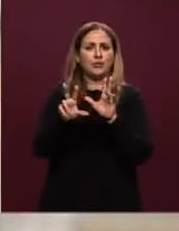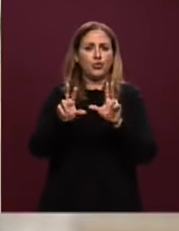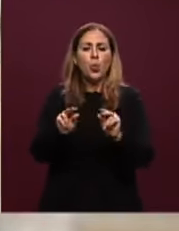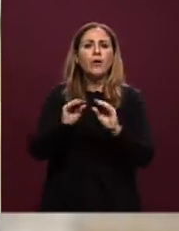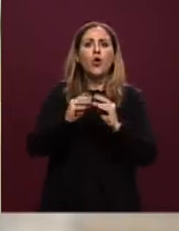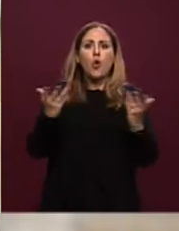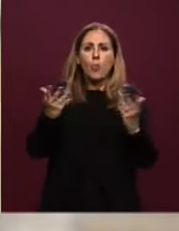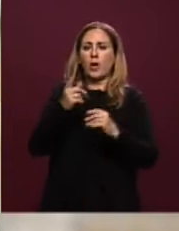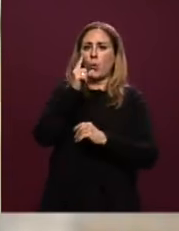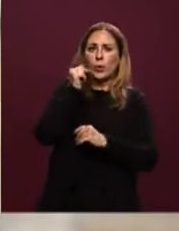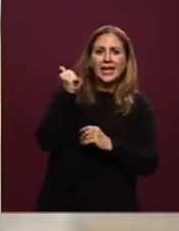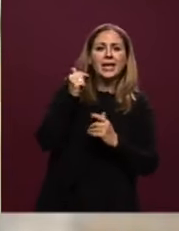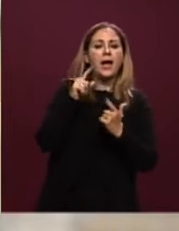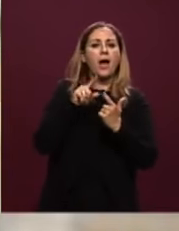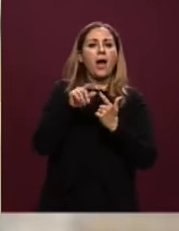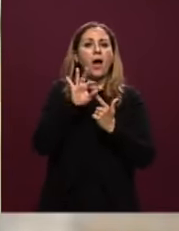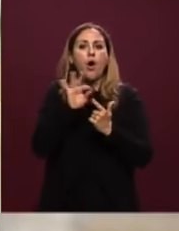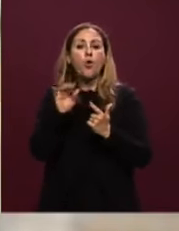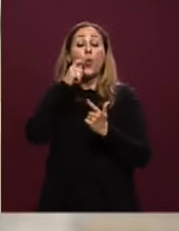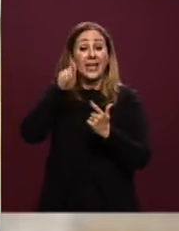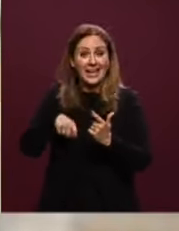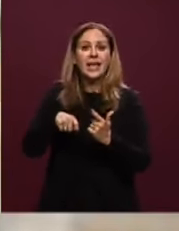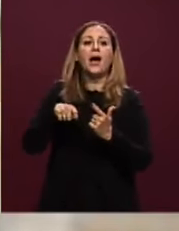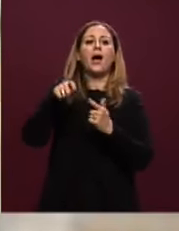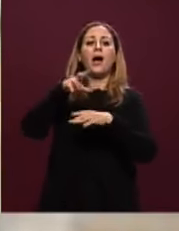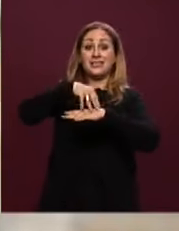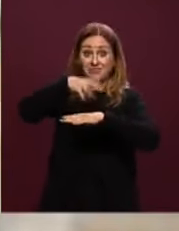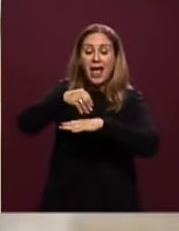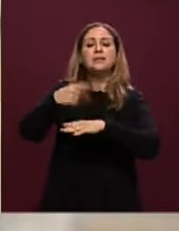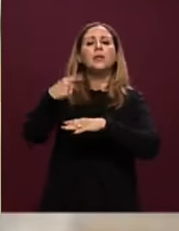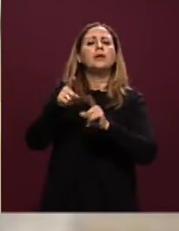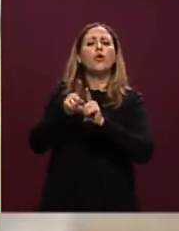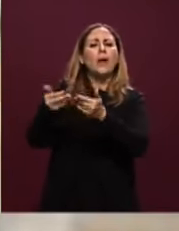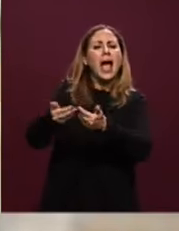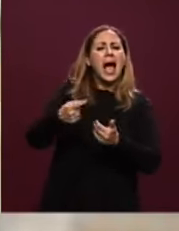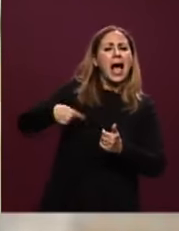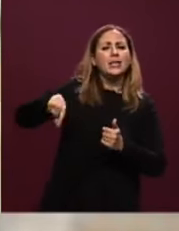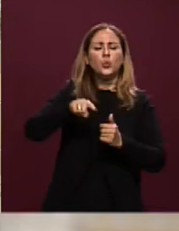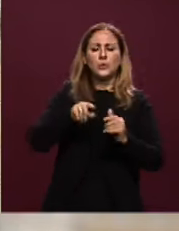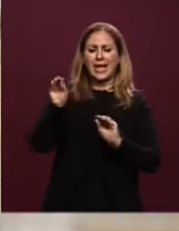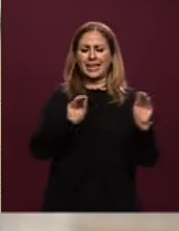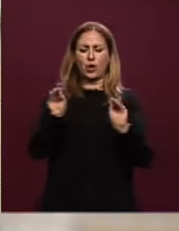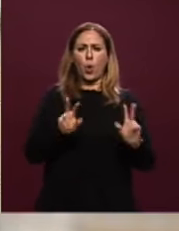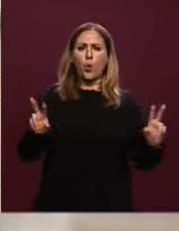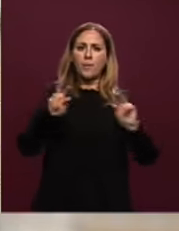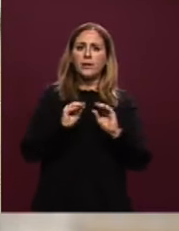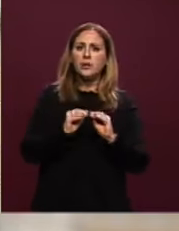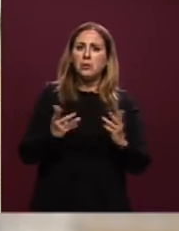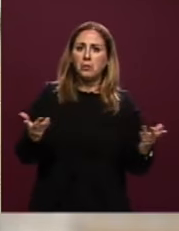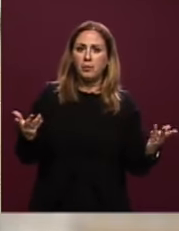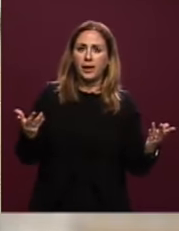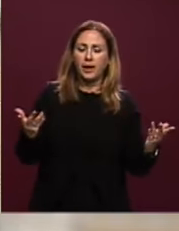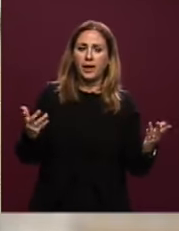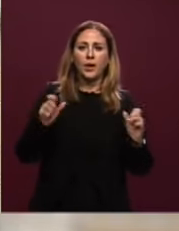o la Svezia, in caso di afflussi massicci, ci aiuteranno con i ricollocamenti, quando in sostituzione